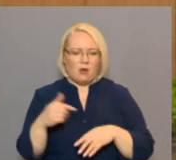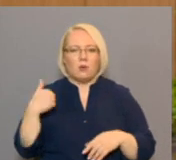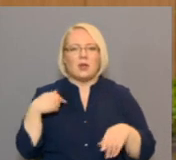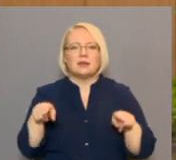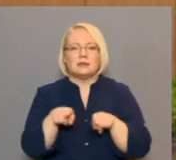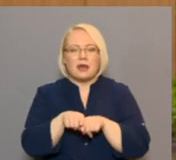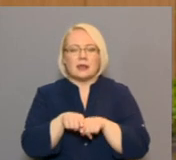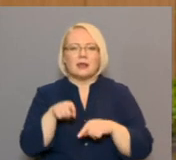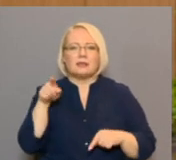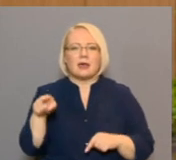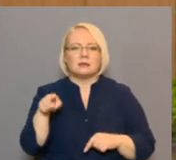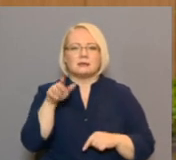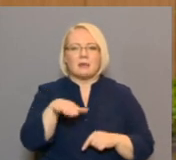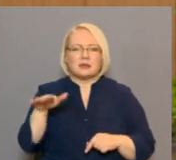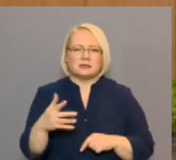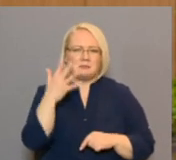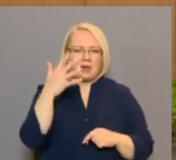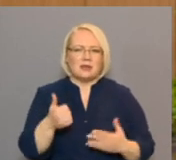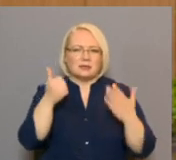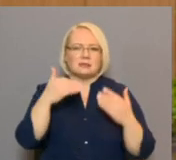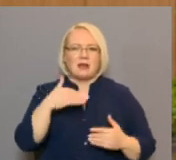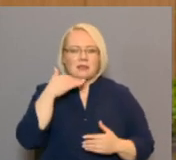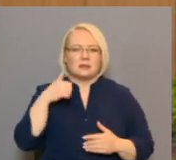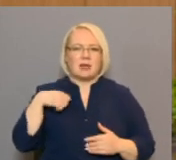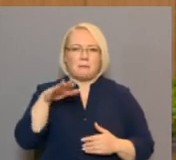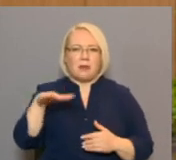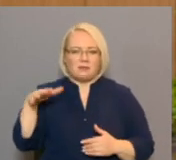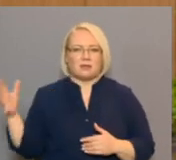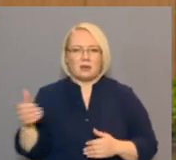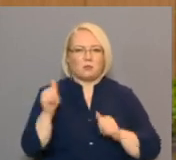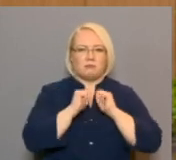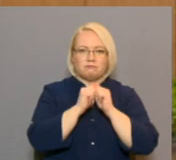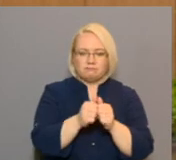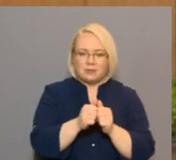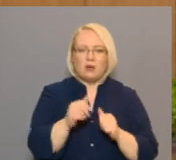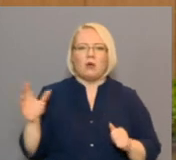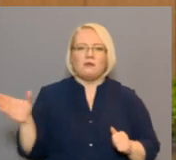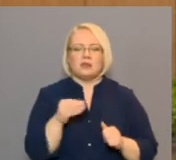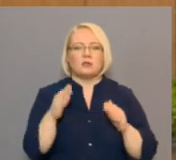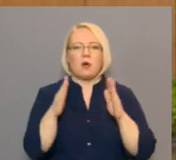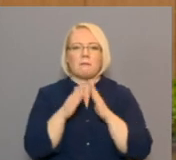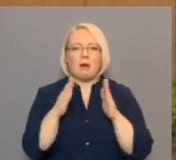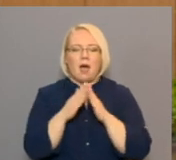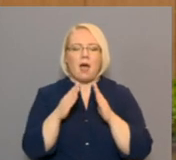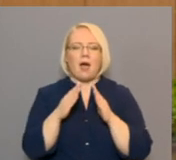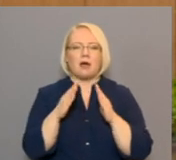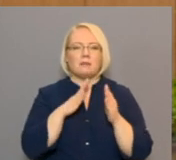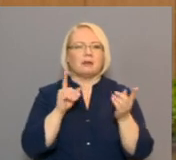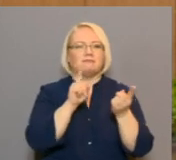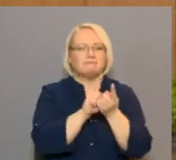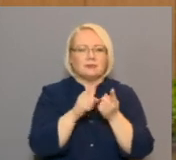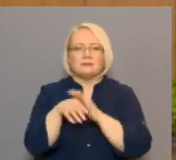ņemu tās mazās gaidiņas, kas nāk 5. un 6. klasē. Viņas visas, viņas iznāk no tās mājas, ar asarā mācīs.